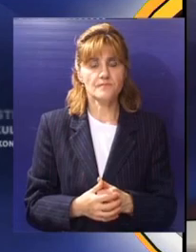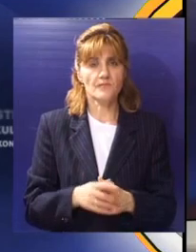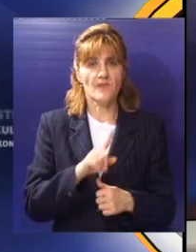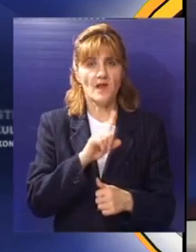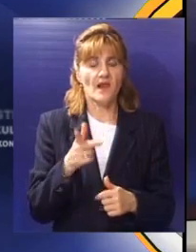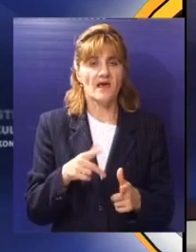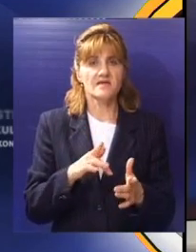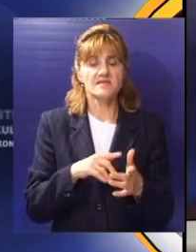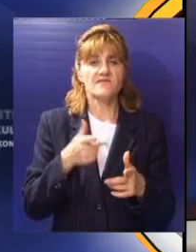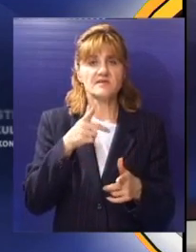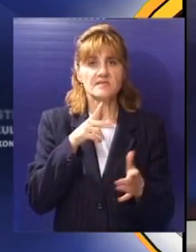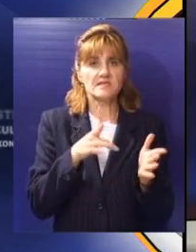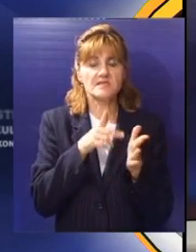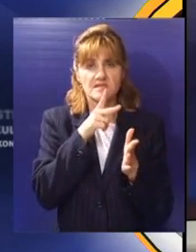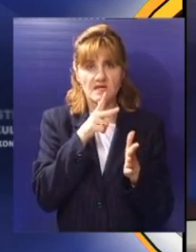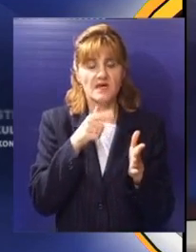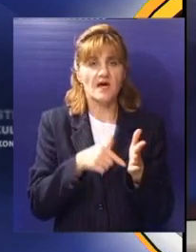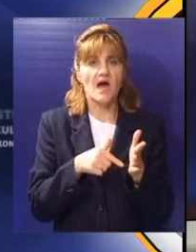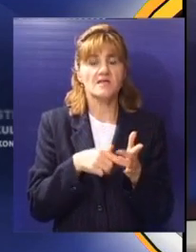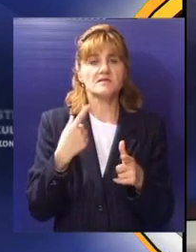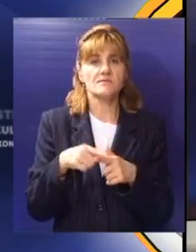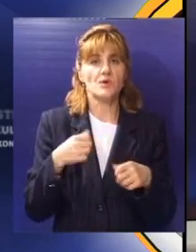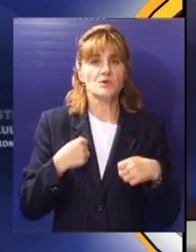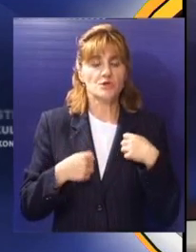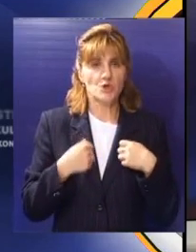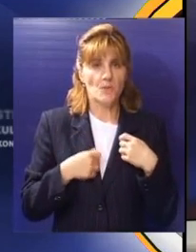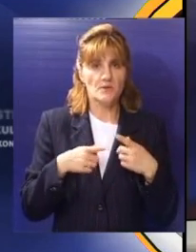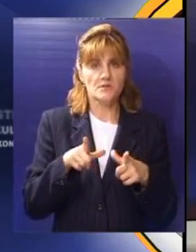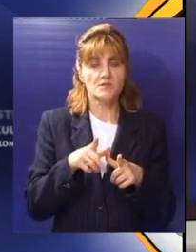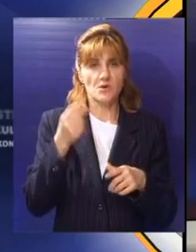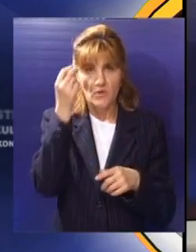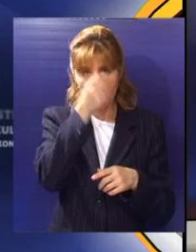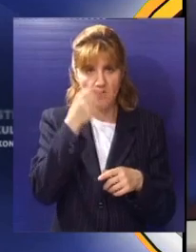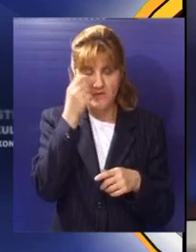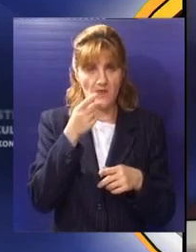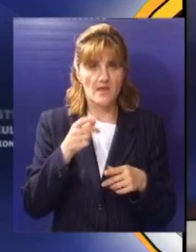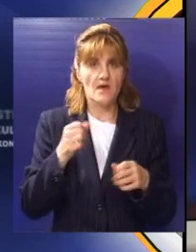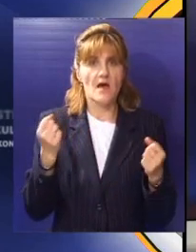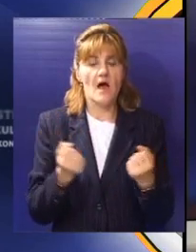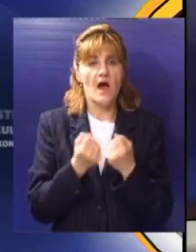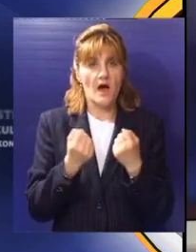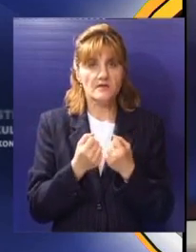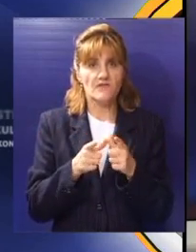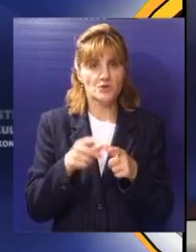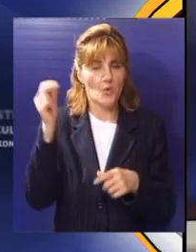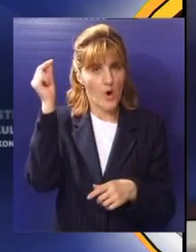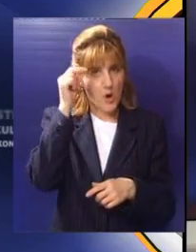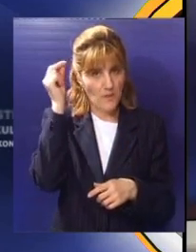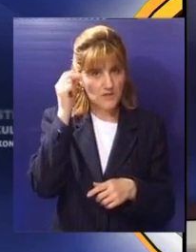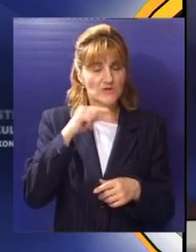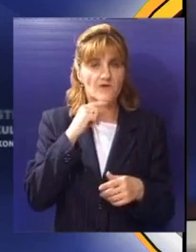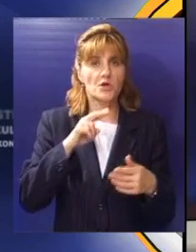Nezavisni sindikat prosvetara Vojvodine na sastanku povodom globalne nedelje aktivnosti izneo je ključne probleme u obrazovanju,